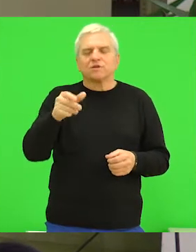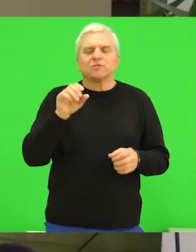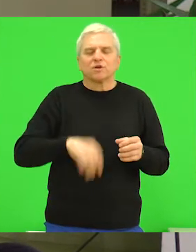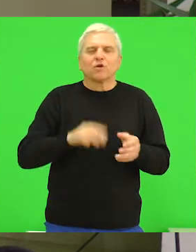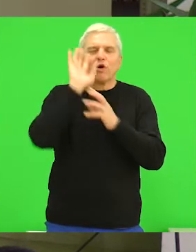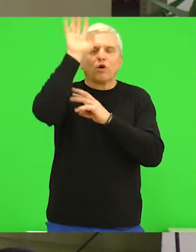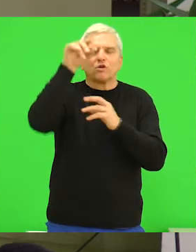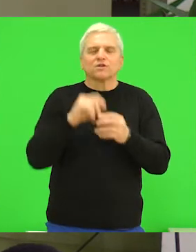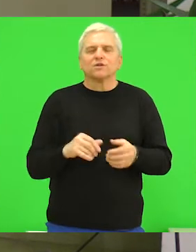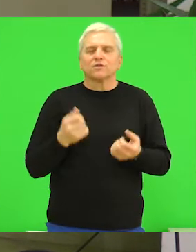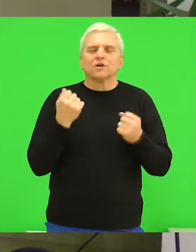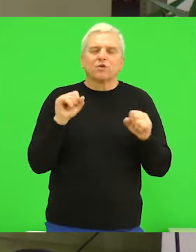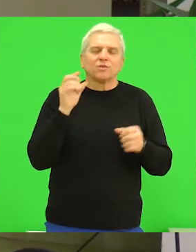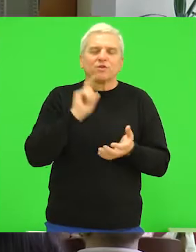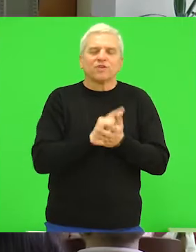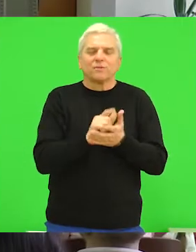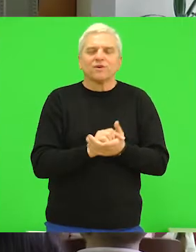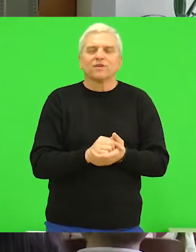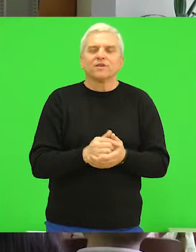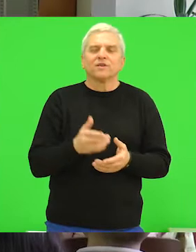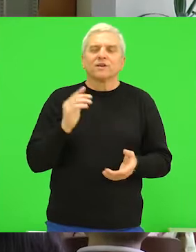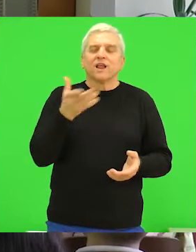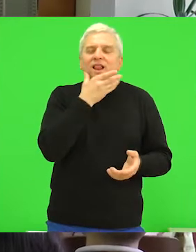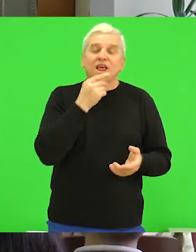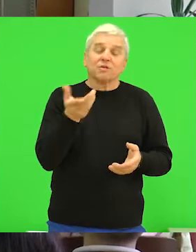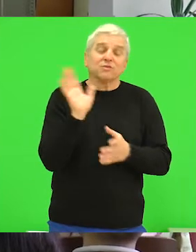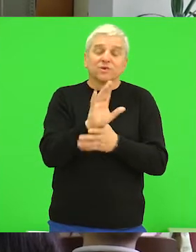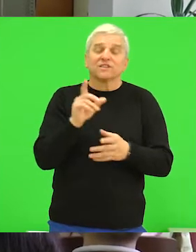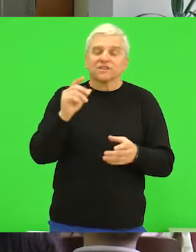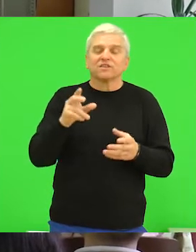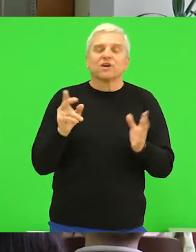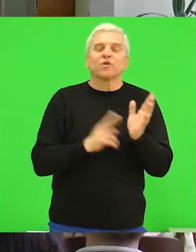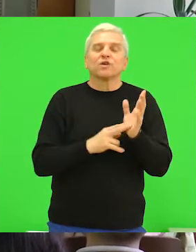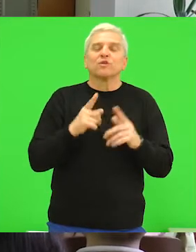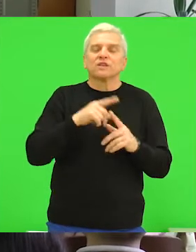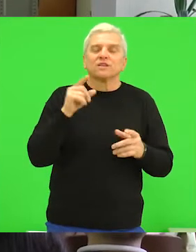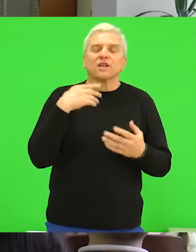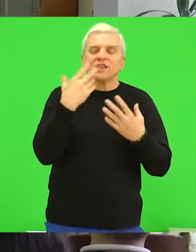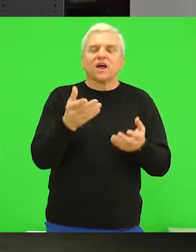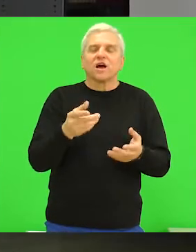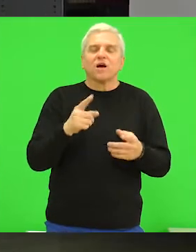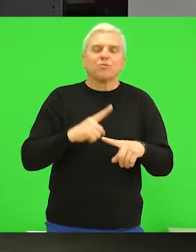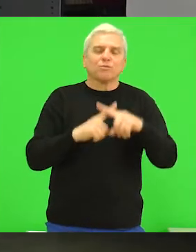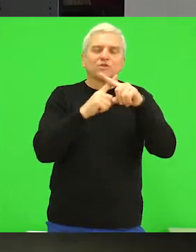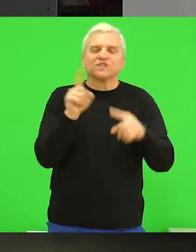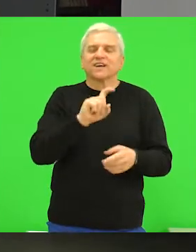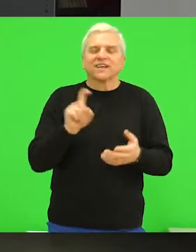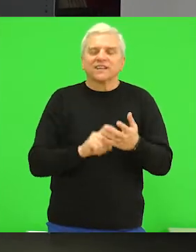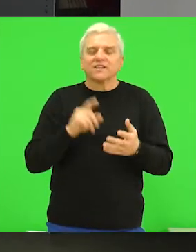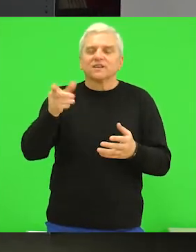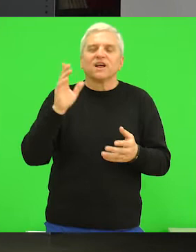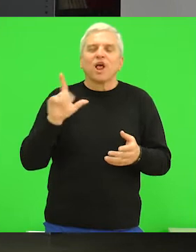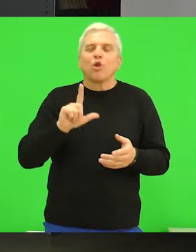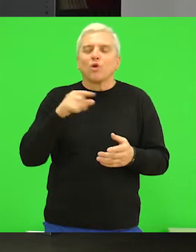košarkom u slobodno vrijeme. Premjerni ugledni čas on Nikoli Tesli dobio je pozitivne kritike, a mladi Luka